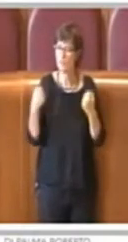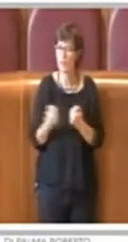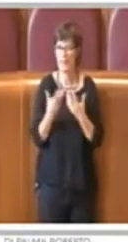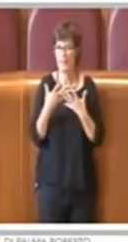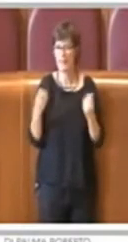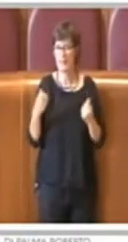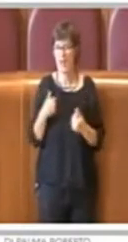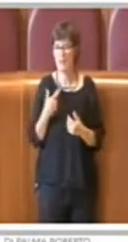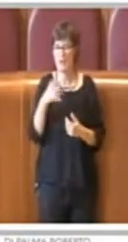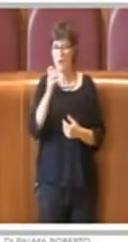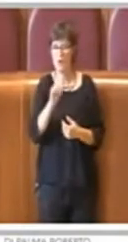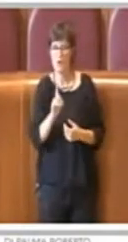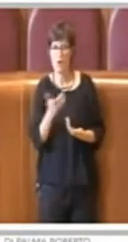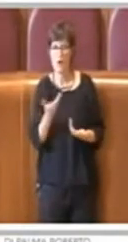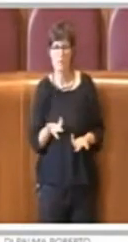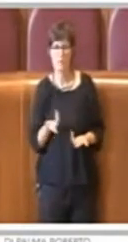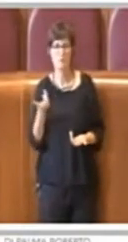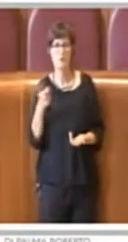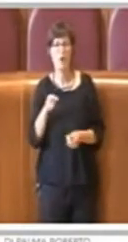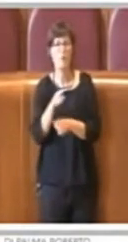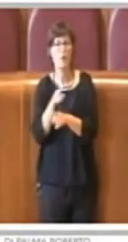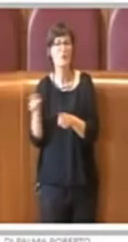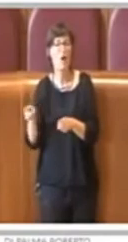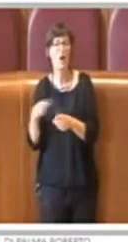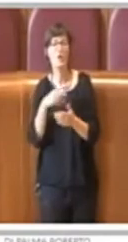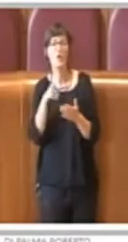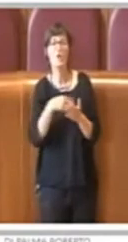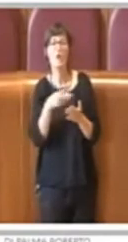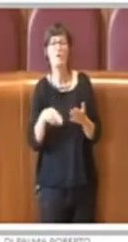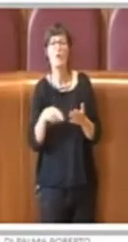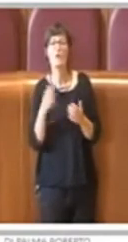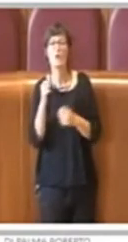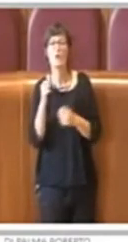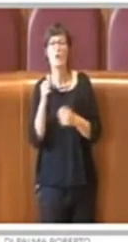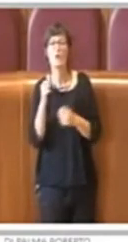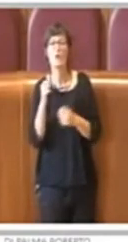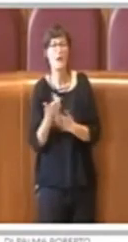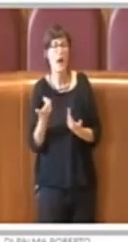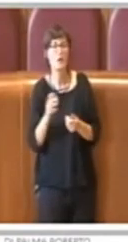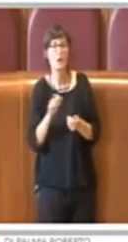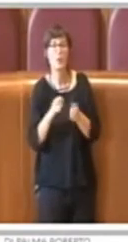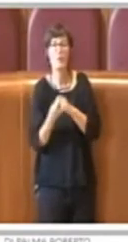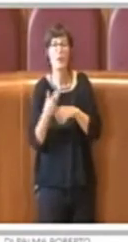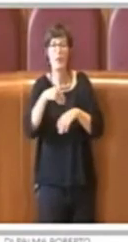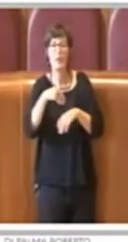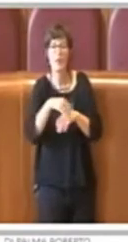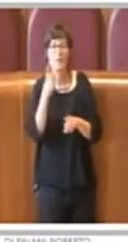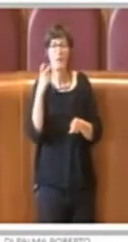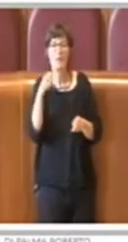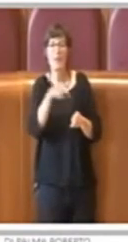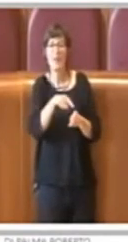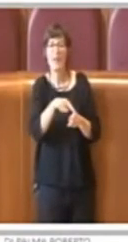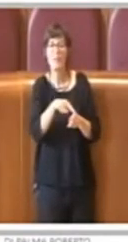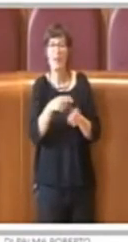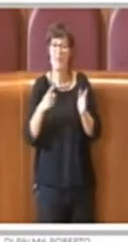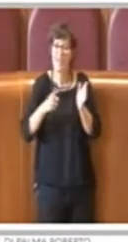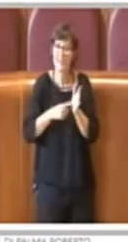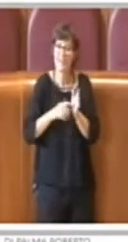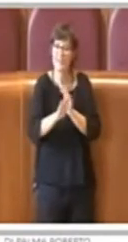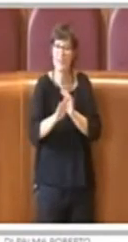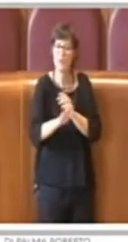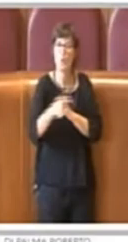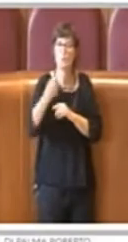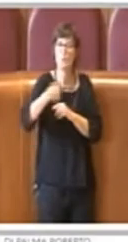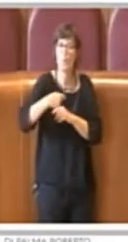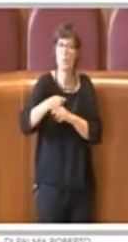Sinceramente non votano gli emendamenti che prevedono l'iscrizione di diritto dei presidenti municipali così come loro ci hanno